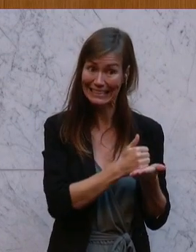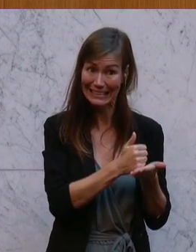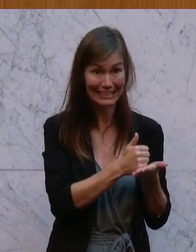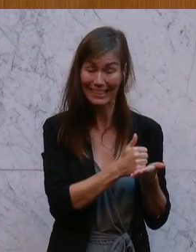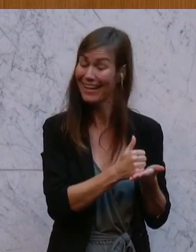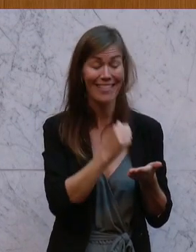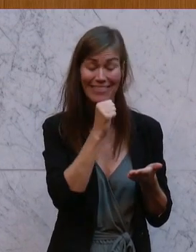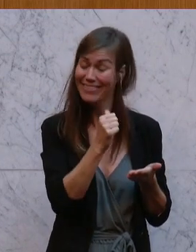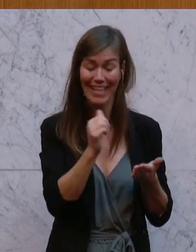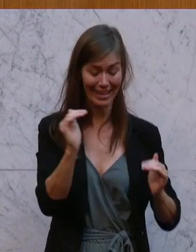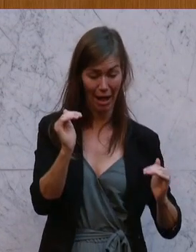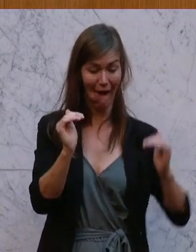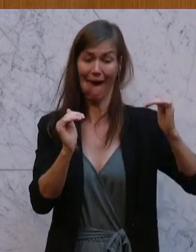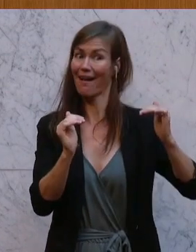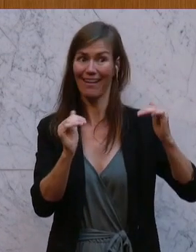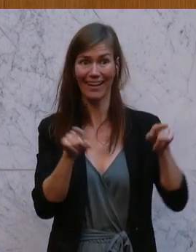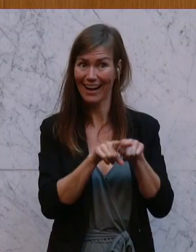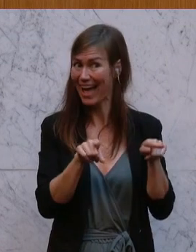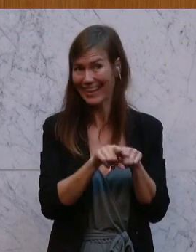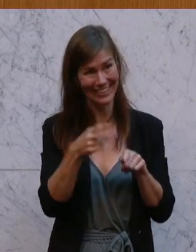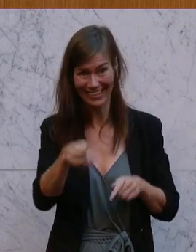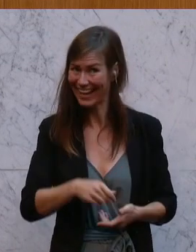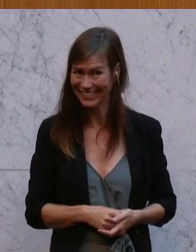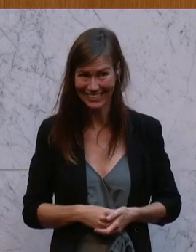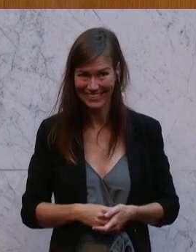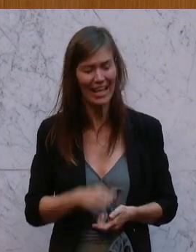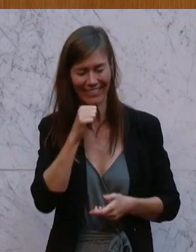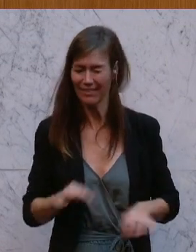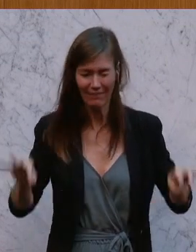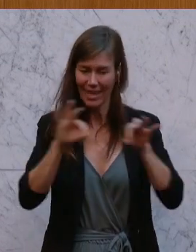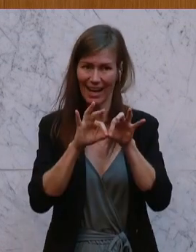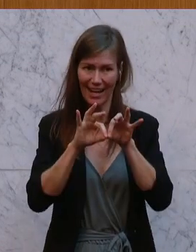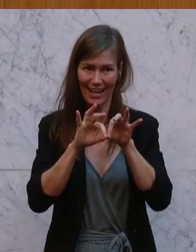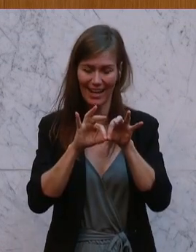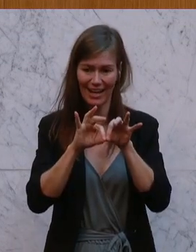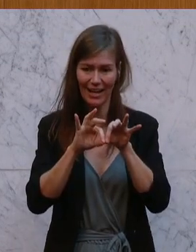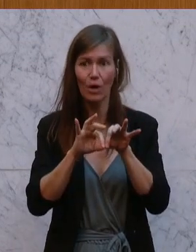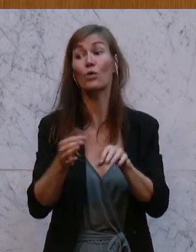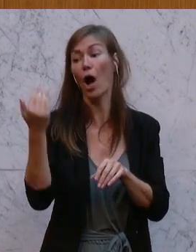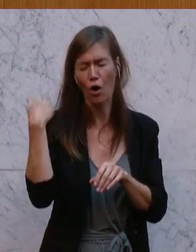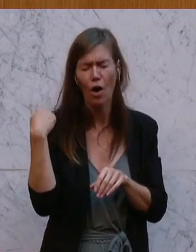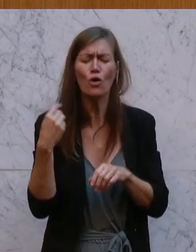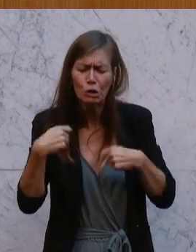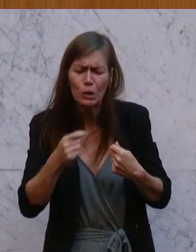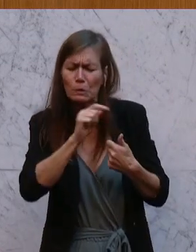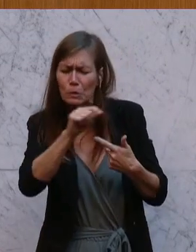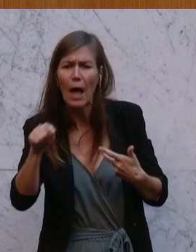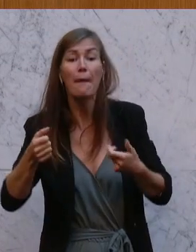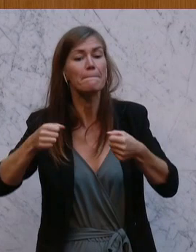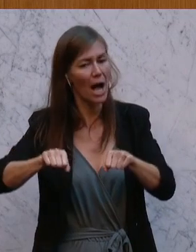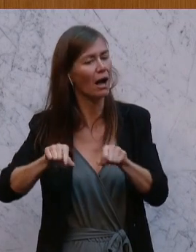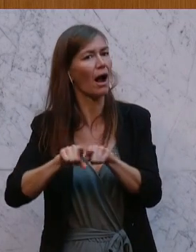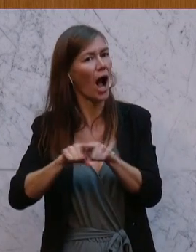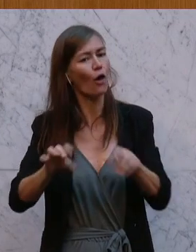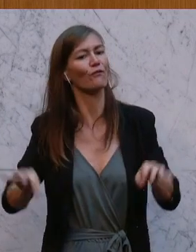nicht die erhöhten, also da erhöhen sie die Zinsen nicht. Und selbst jene Banken, die fair waren, es gibt ja Banken, die waren jetzt auch fair,